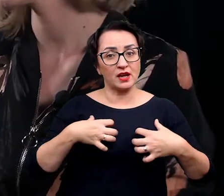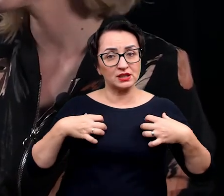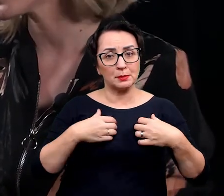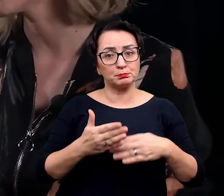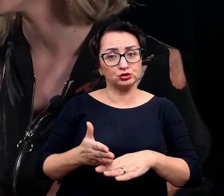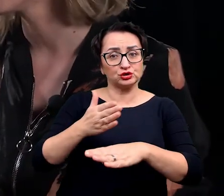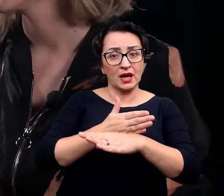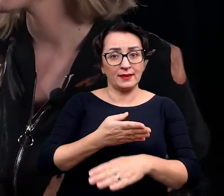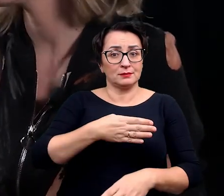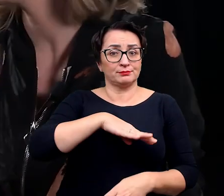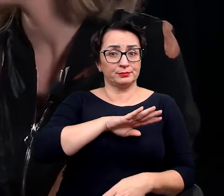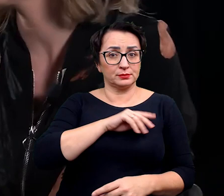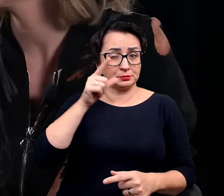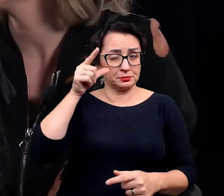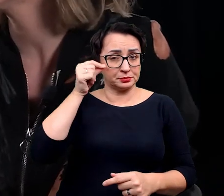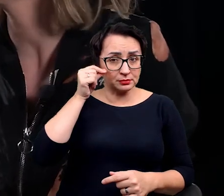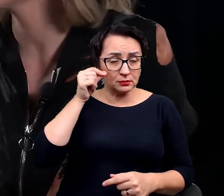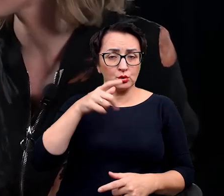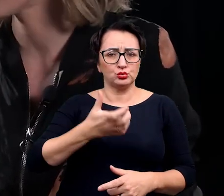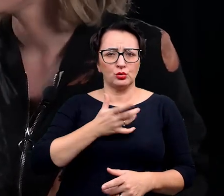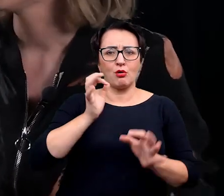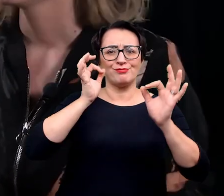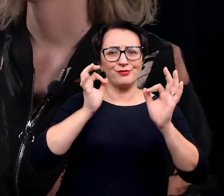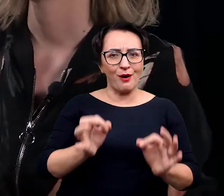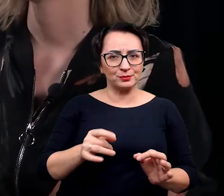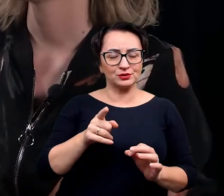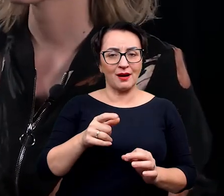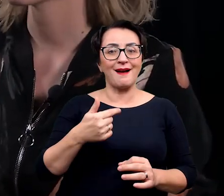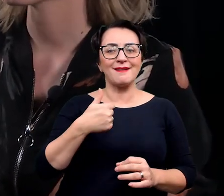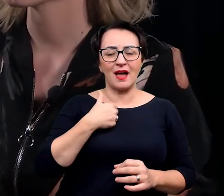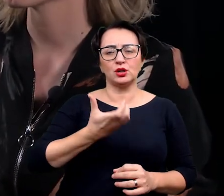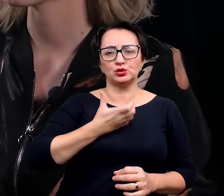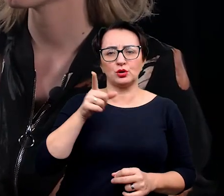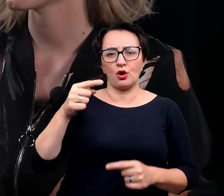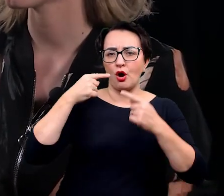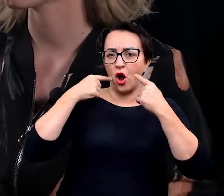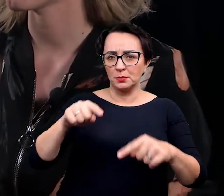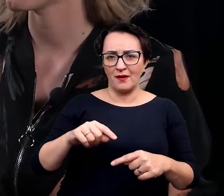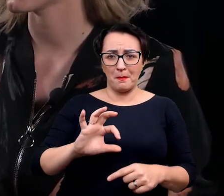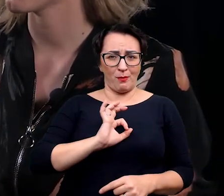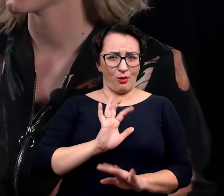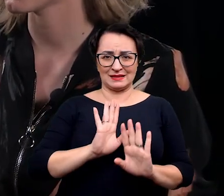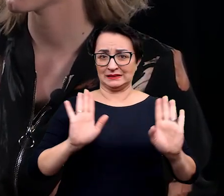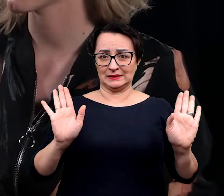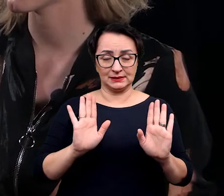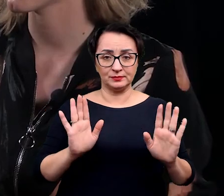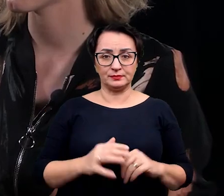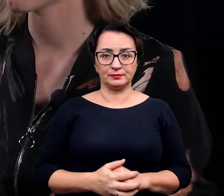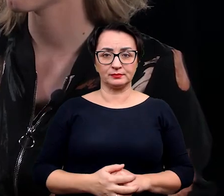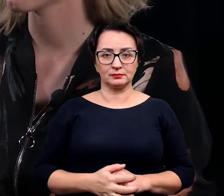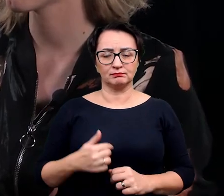przed tym, jak zasypiały, że one po prostu, było im dobrze. Ja czułam, że to jest odpowiedzialność, która powinna być